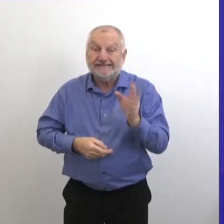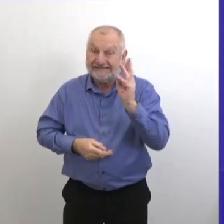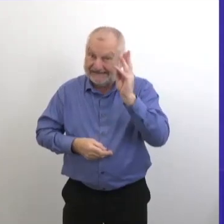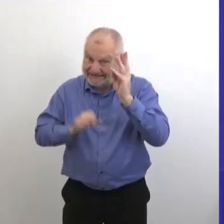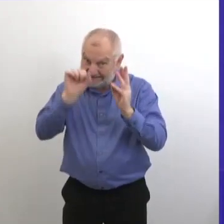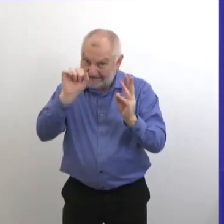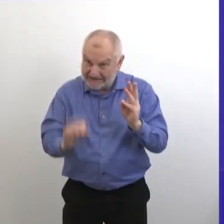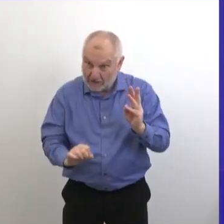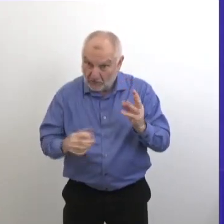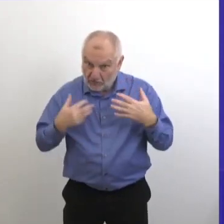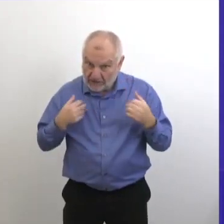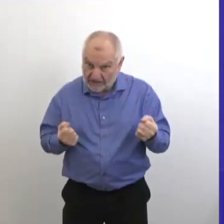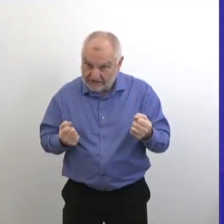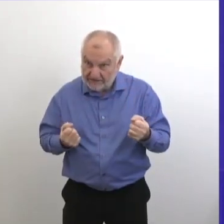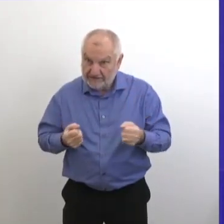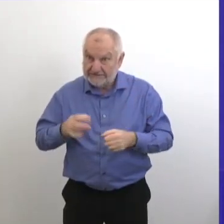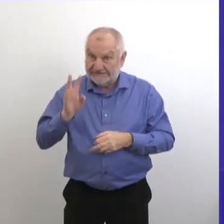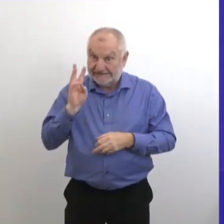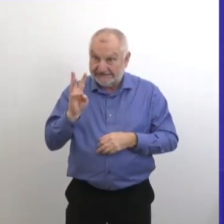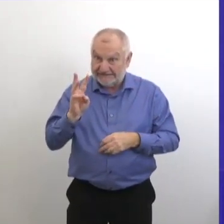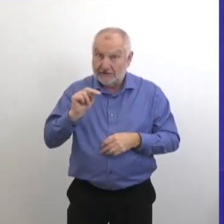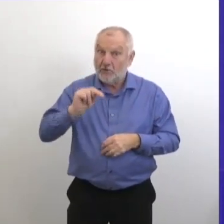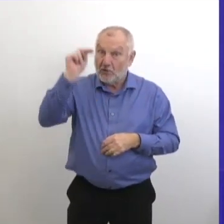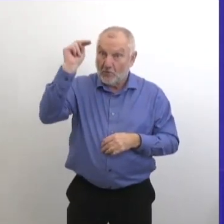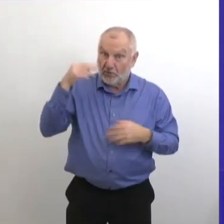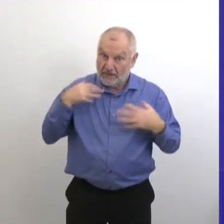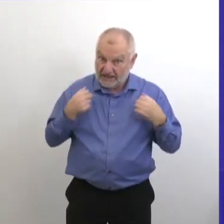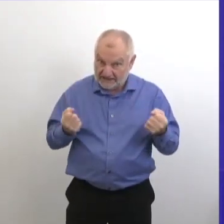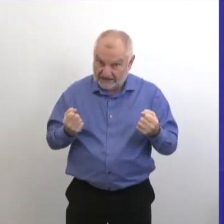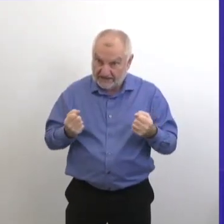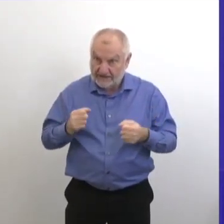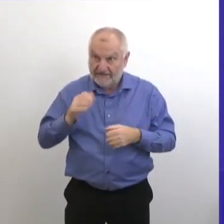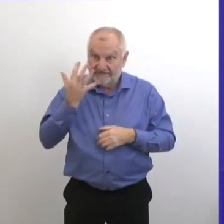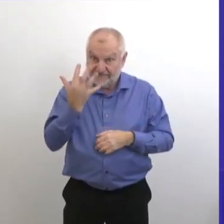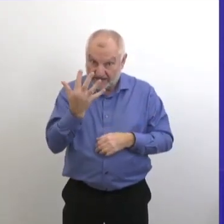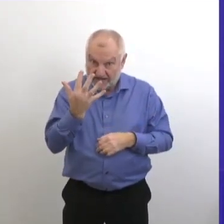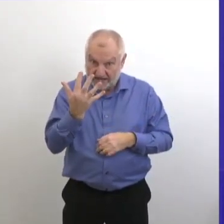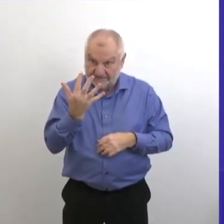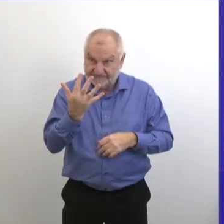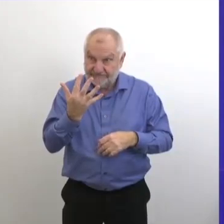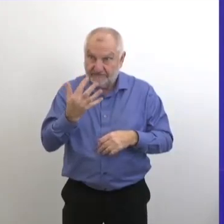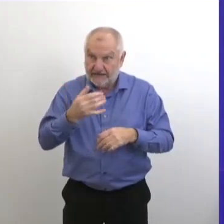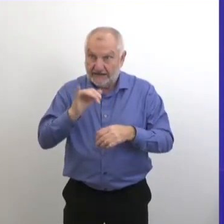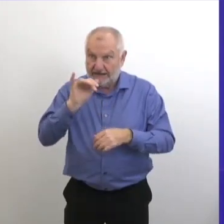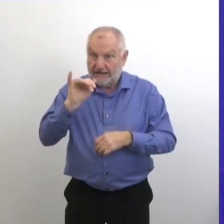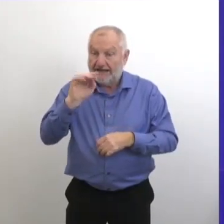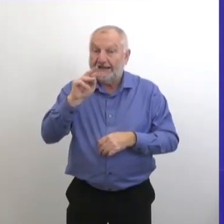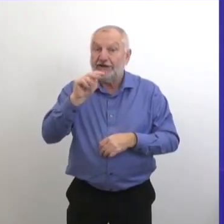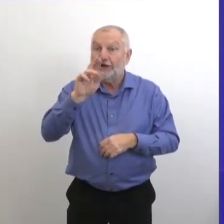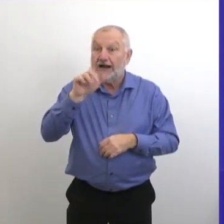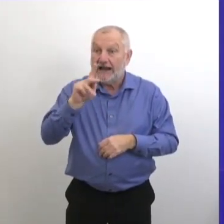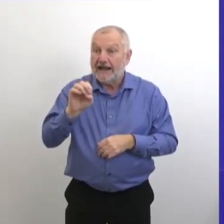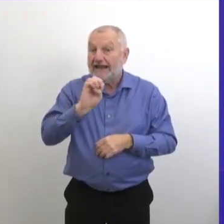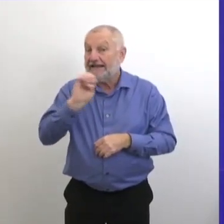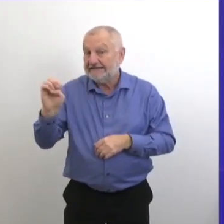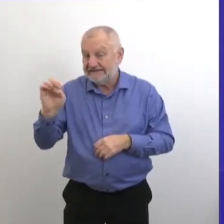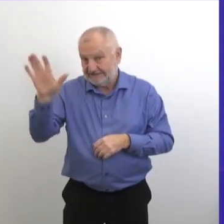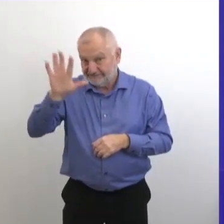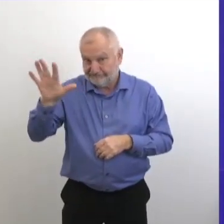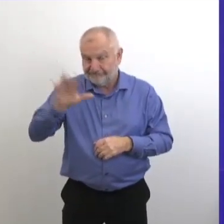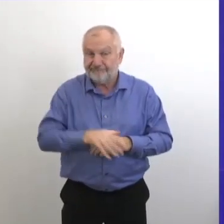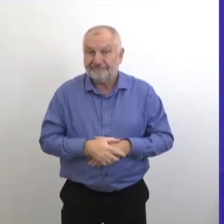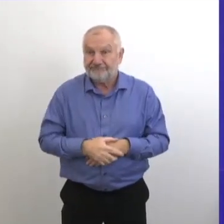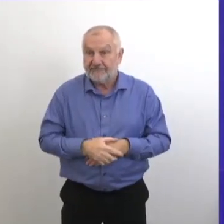sud, 6 de la région du nord et 5 de la région entre les lacs, région de l'est. Par profession,